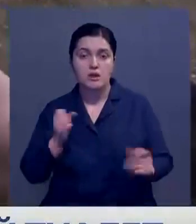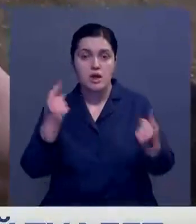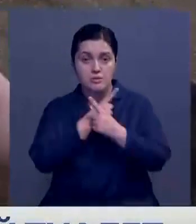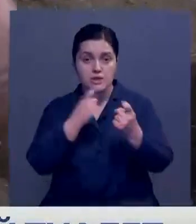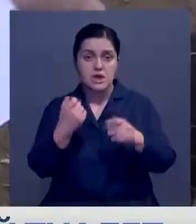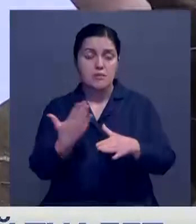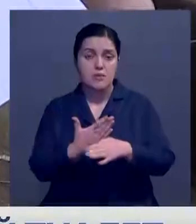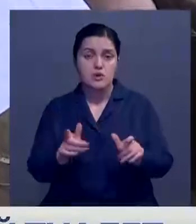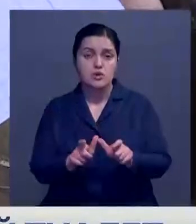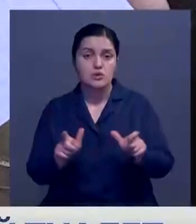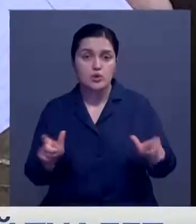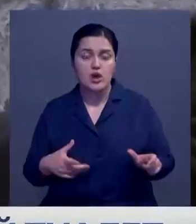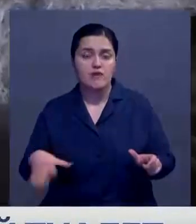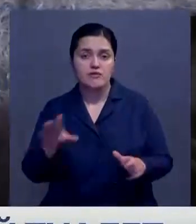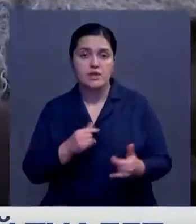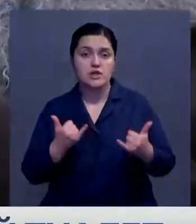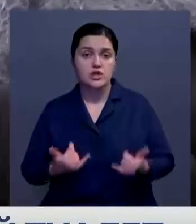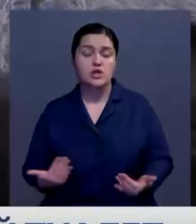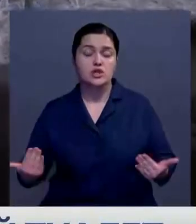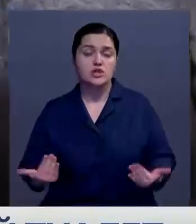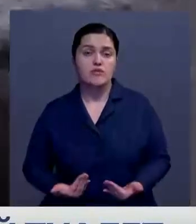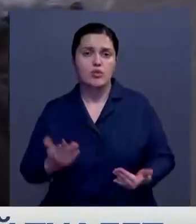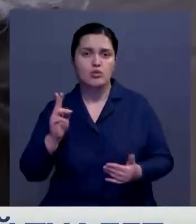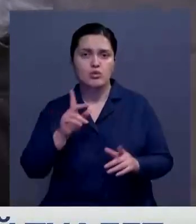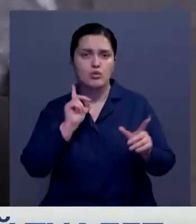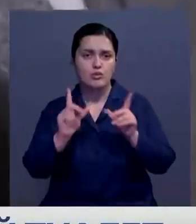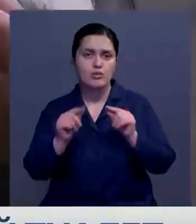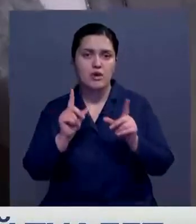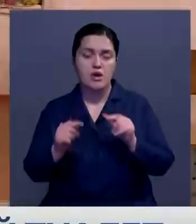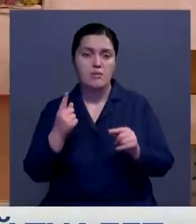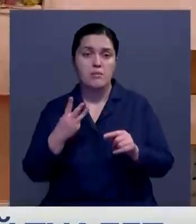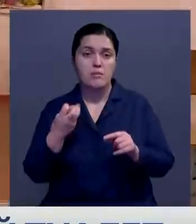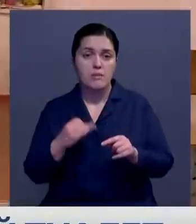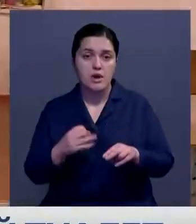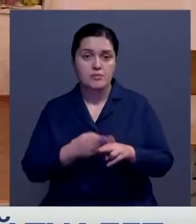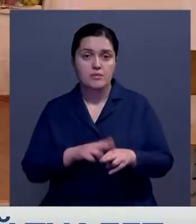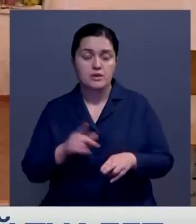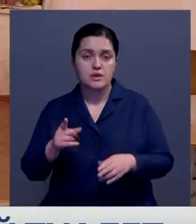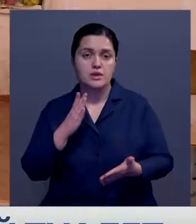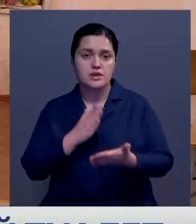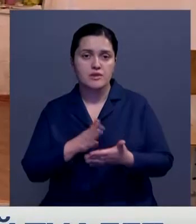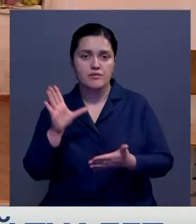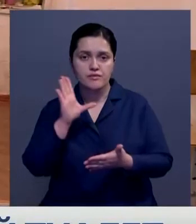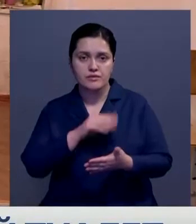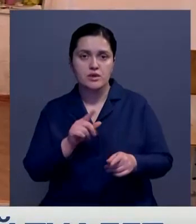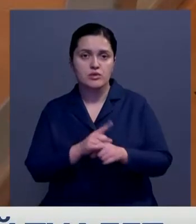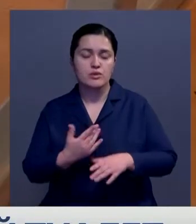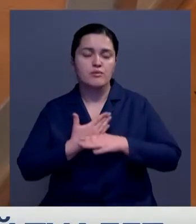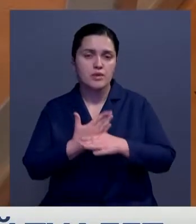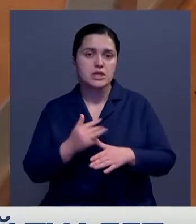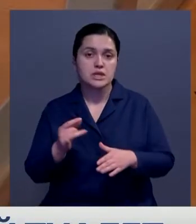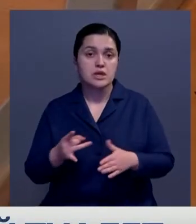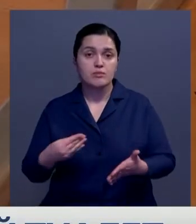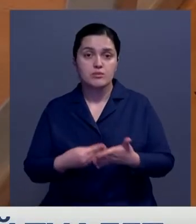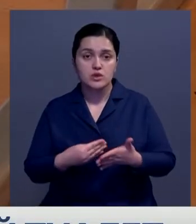помощи школе откликнулись все ныне живущие и уже уехавшие Первомайцы. Инициативу жители оценили и наверху. Из районного